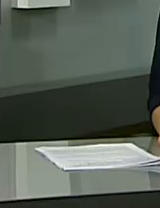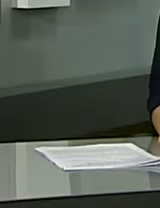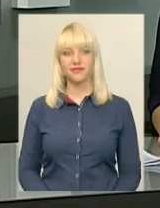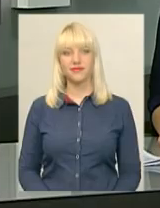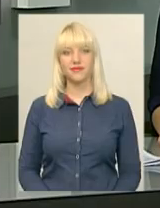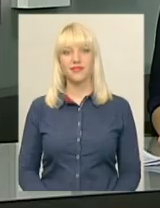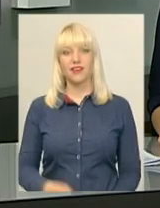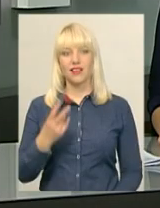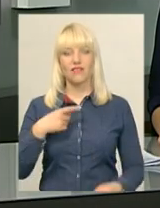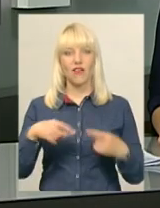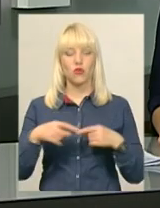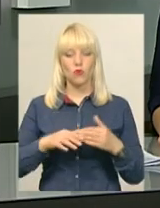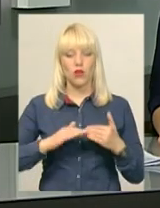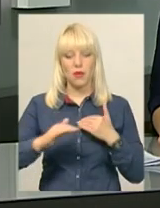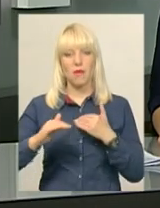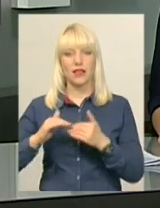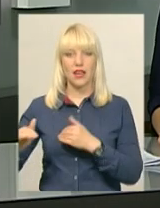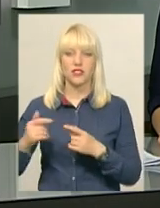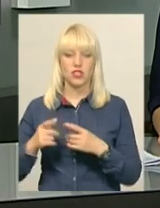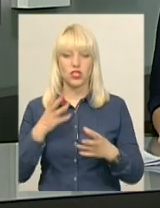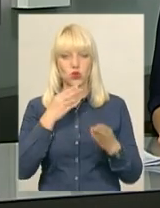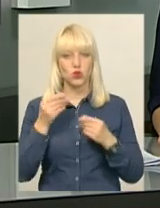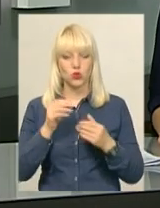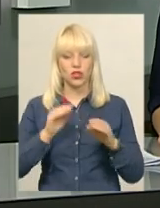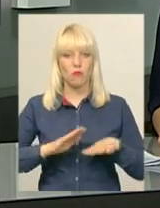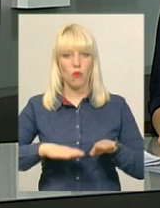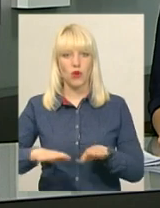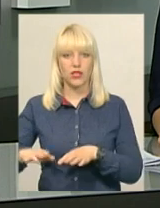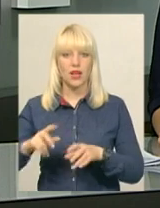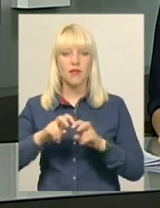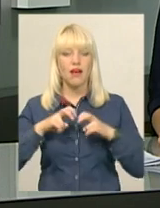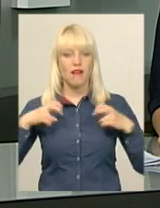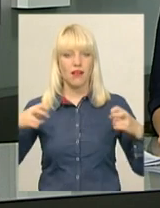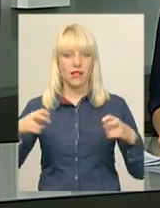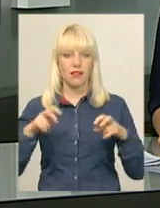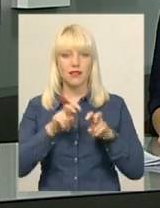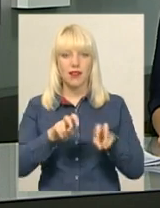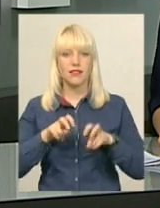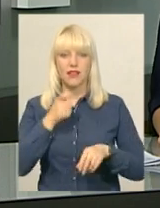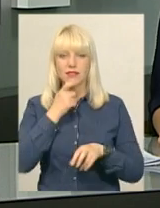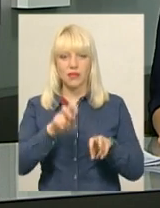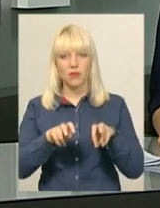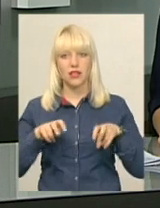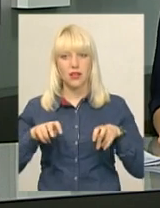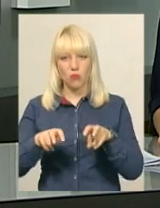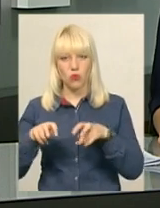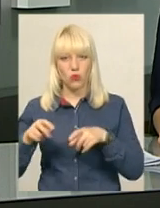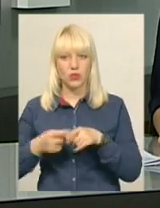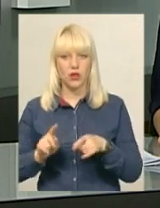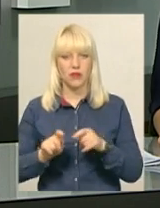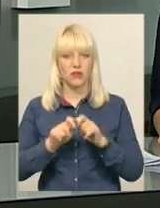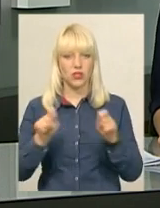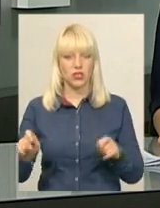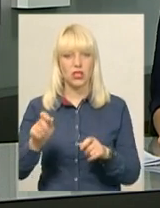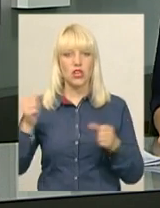Два футбольних майданчики зі штучним покриттям, глядацькими трибунами та освітленням сьогодні відкрили у Хмельницькій дитячо-юнацькій спортивній